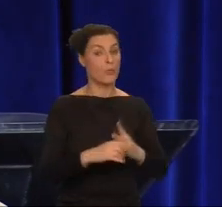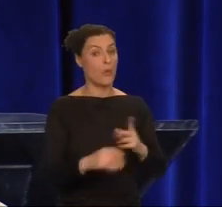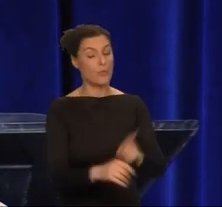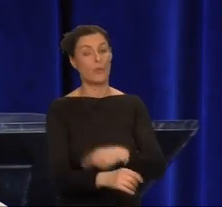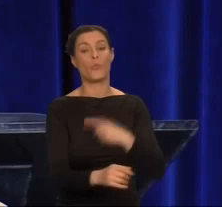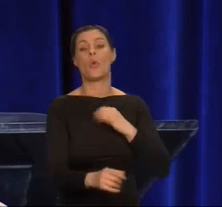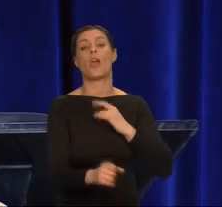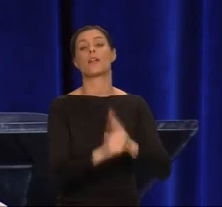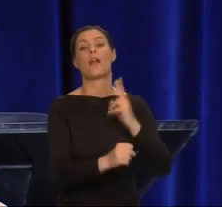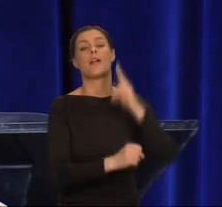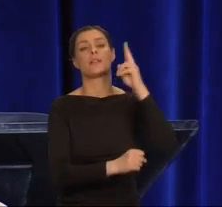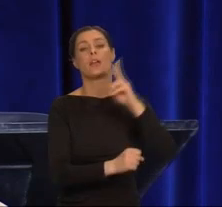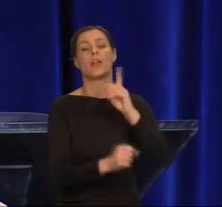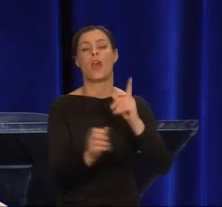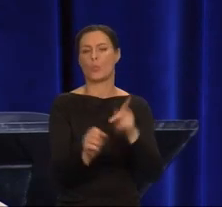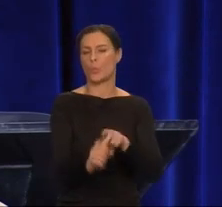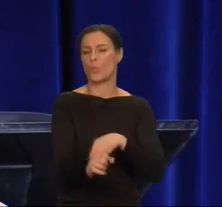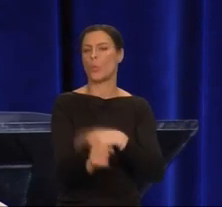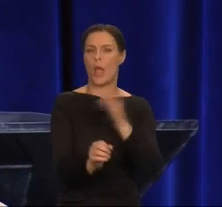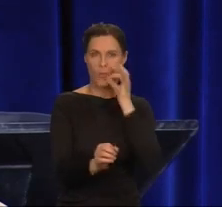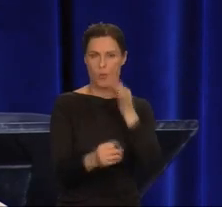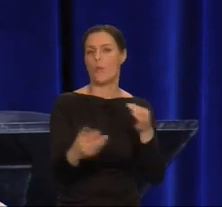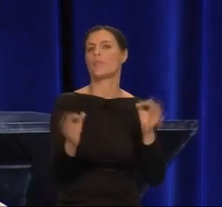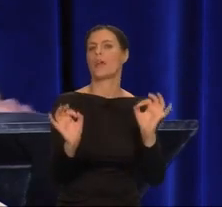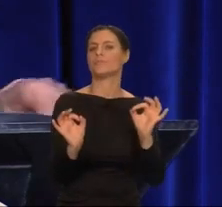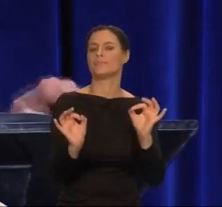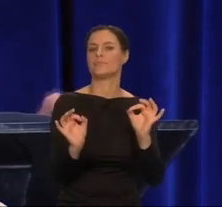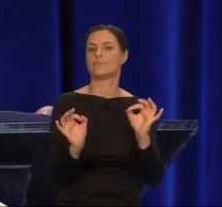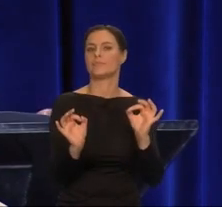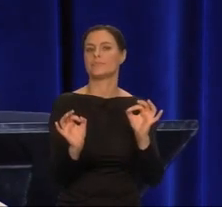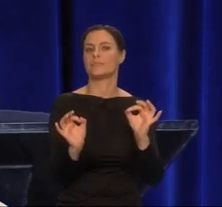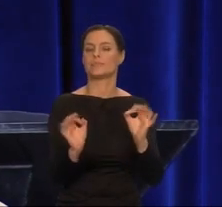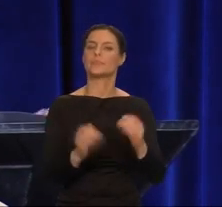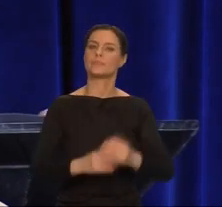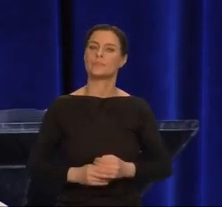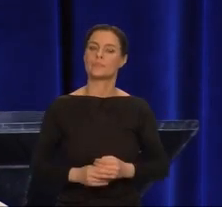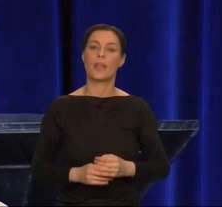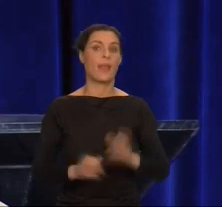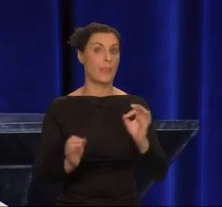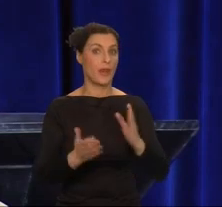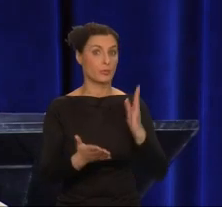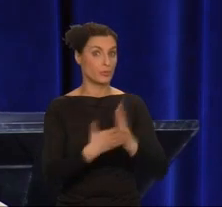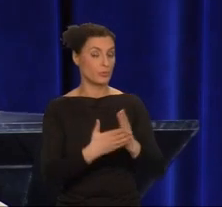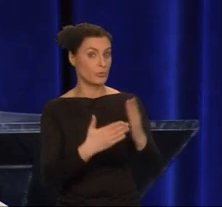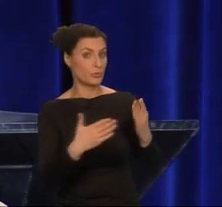w dobrym towarzystwie. U jej kresu